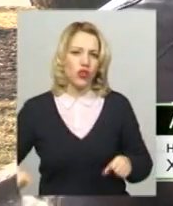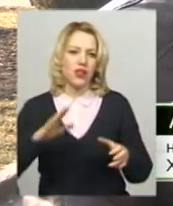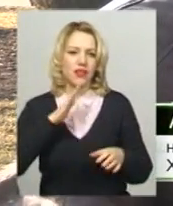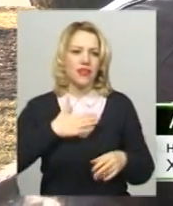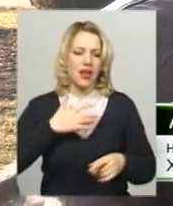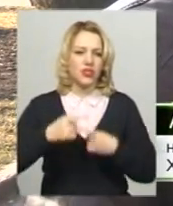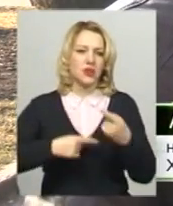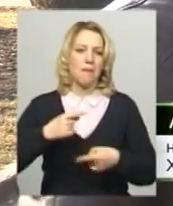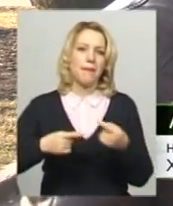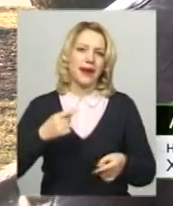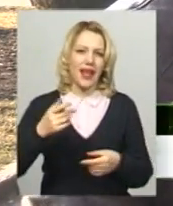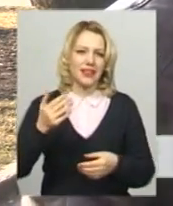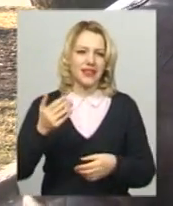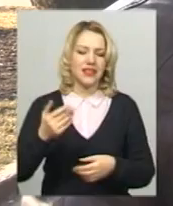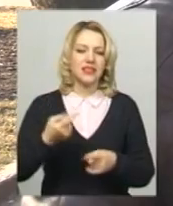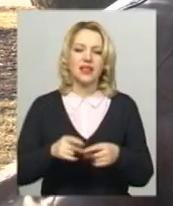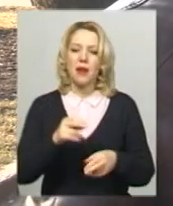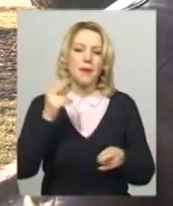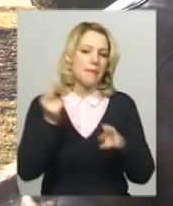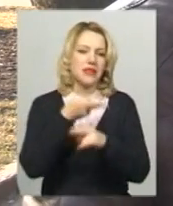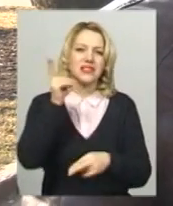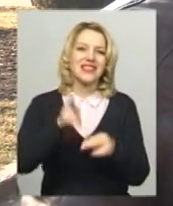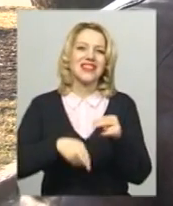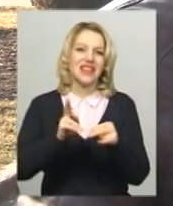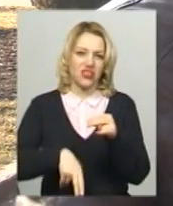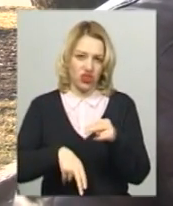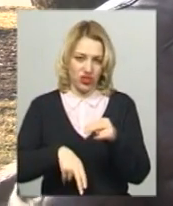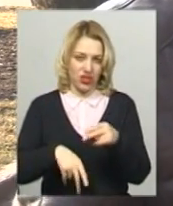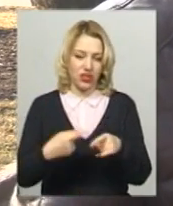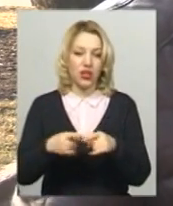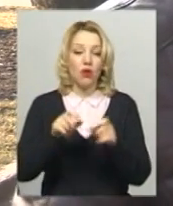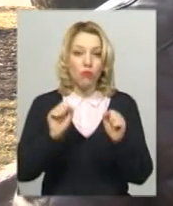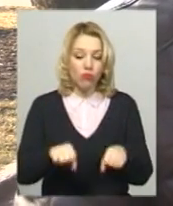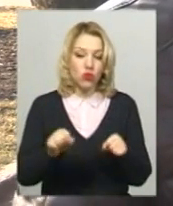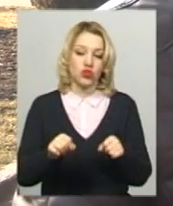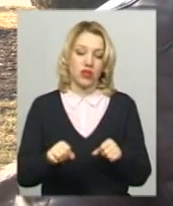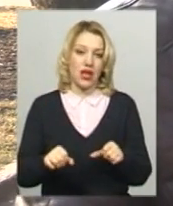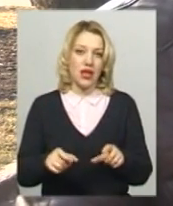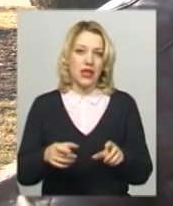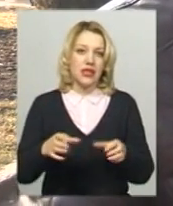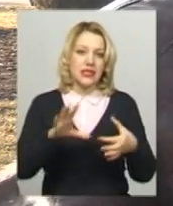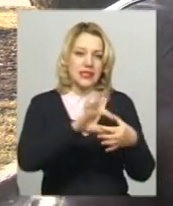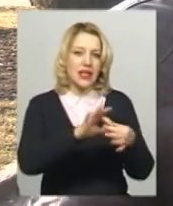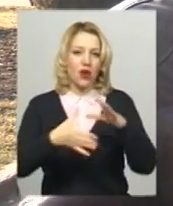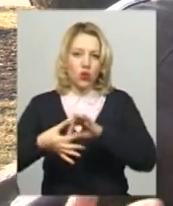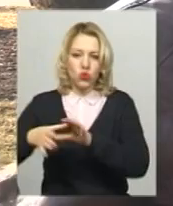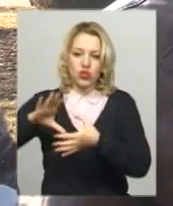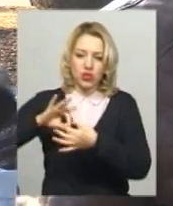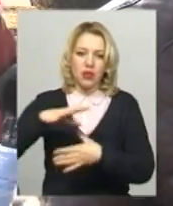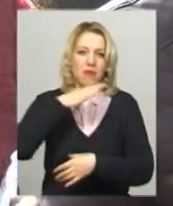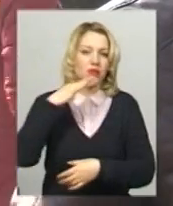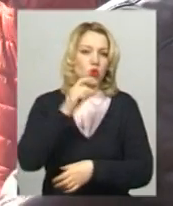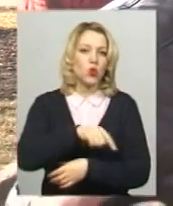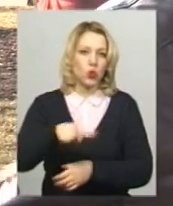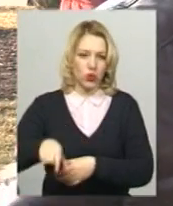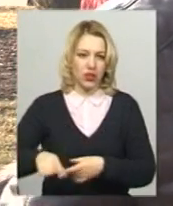Він є досить безкінечний, тому ми його і обрали, бо можна залучити якомога більше людей. І цей відрізок